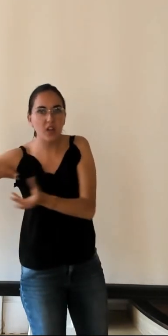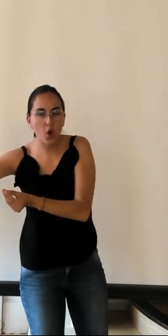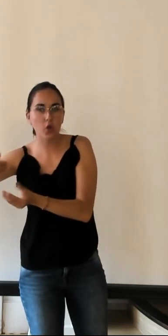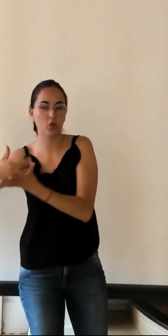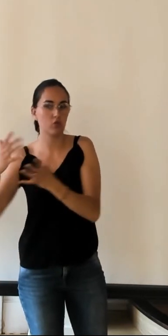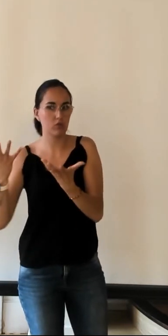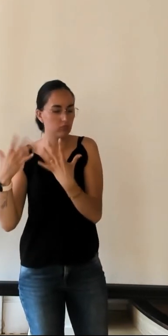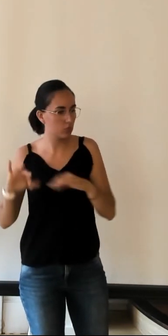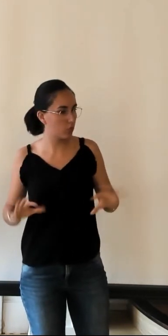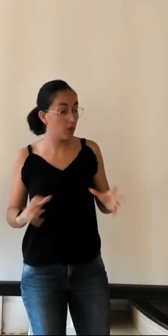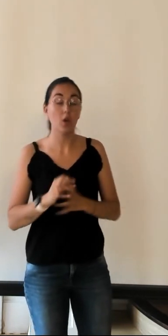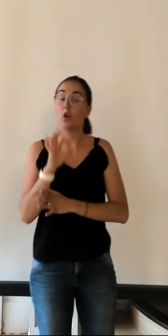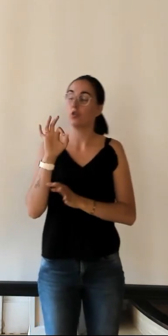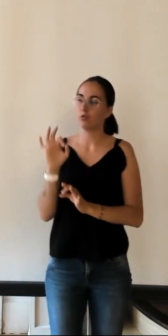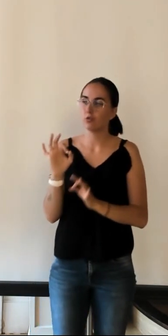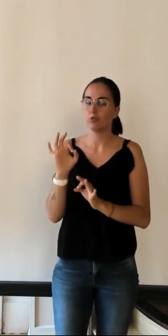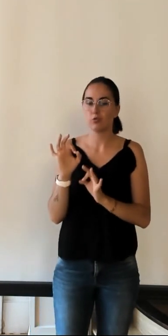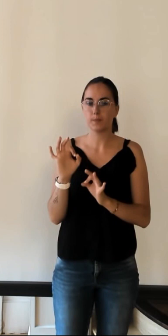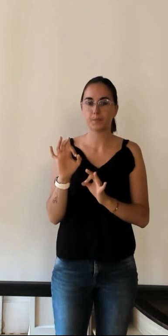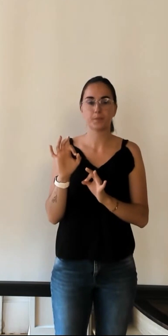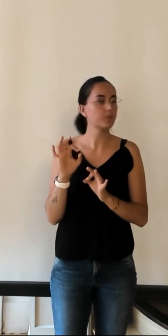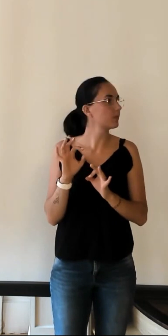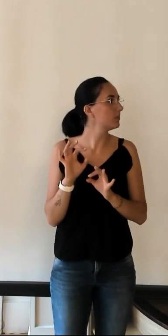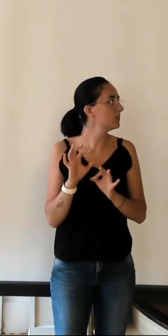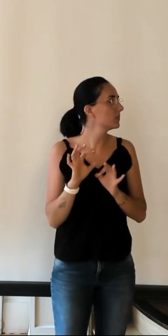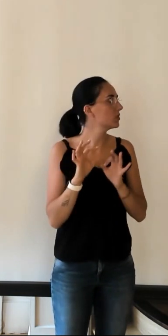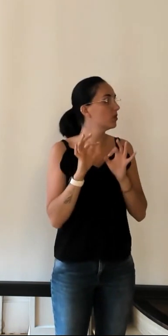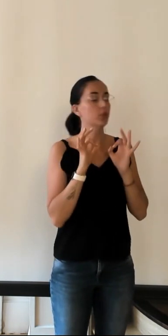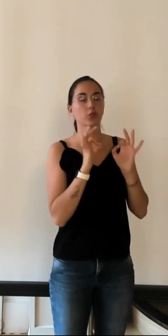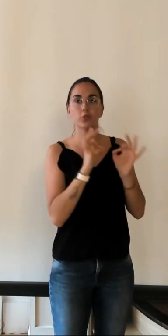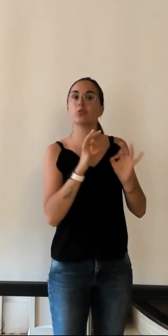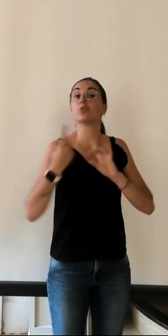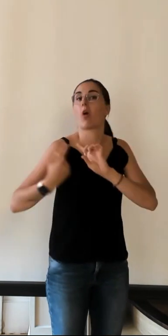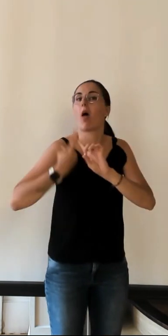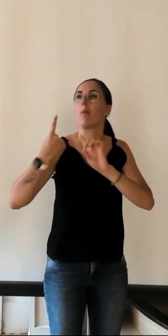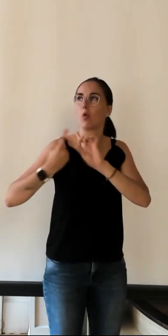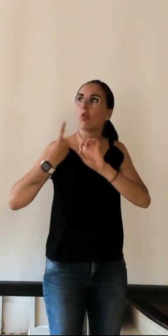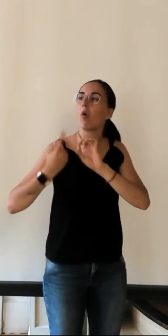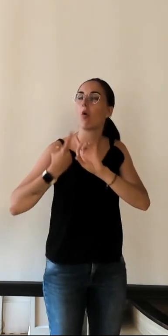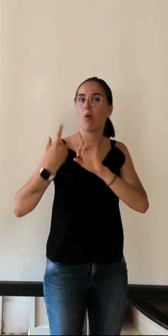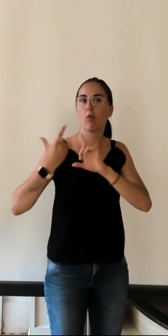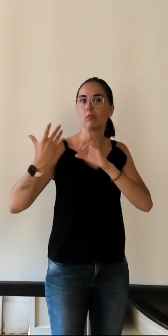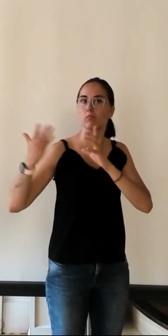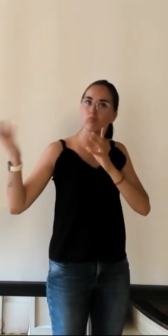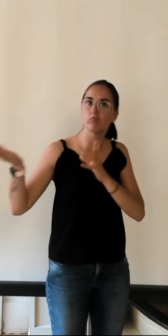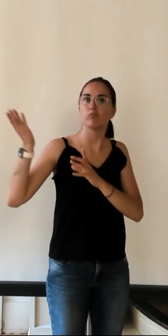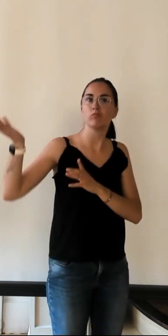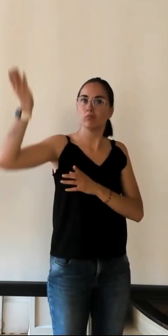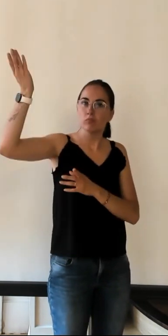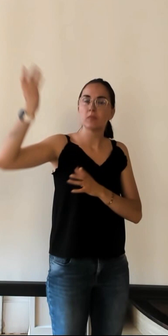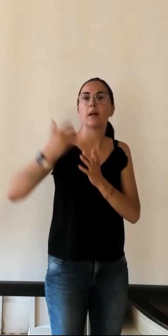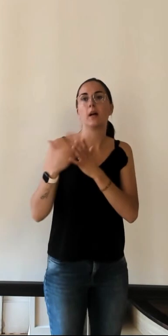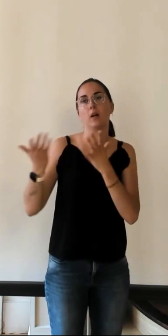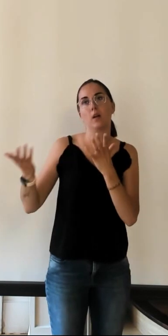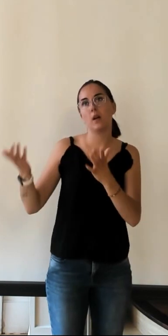congrès oui oui ça a été enfin ça a été important mais après avec le rôle du